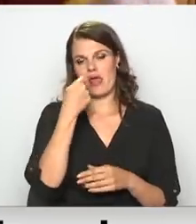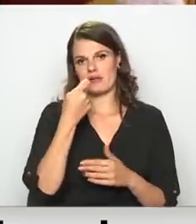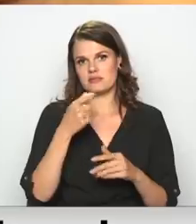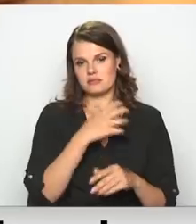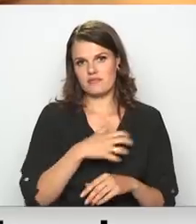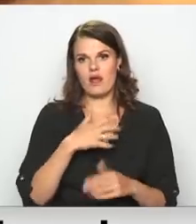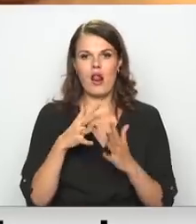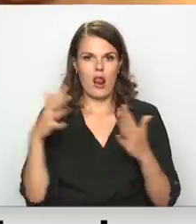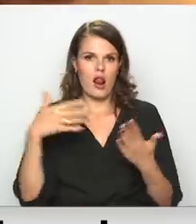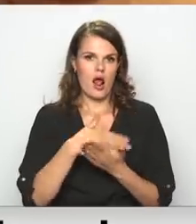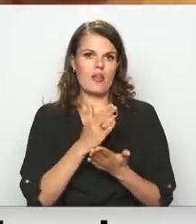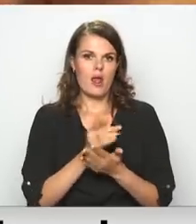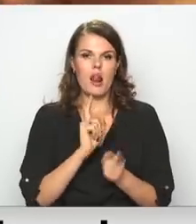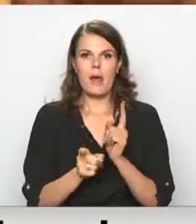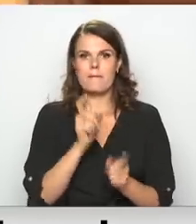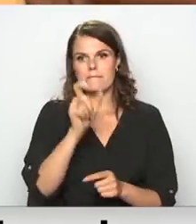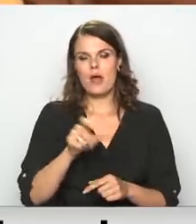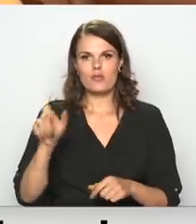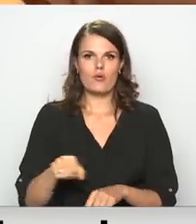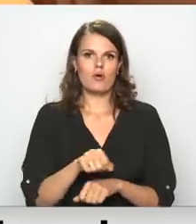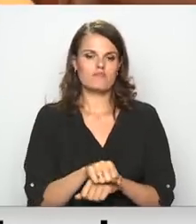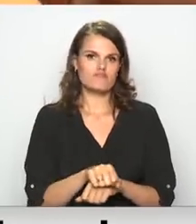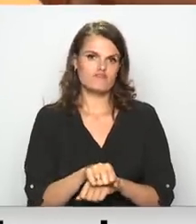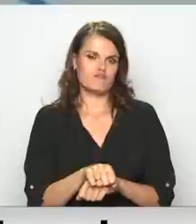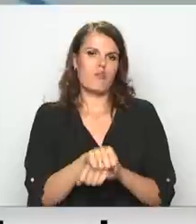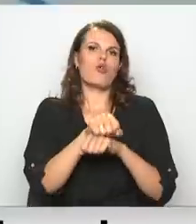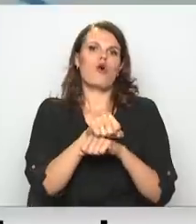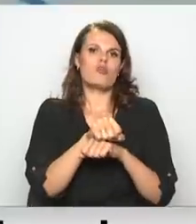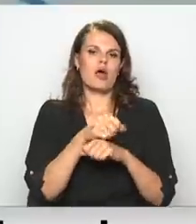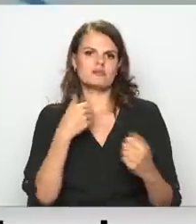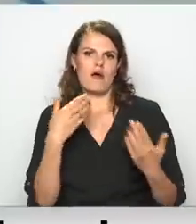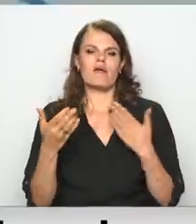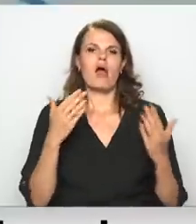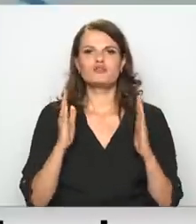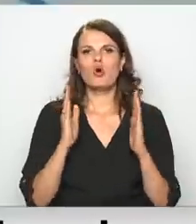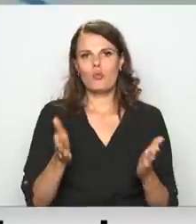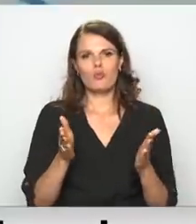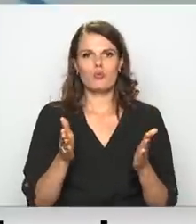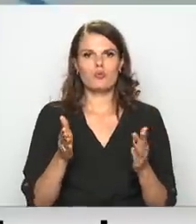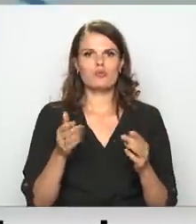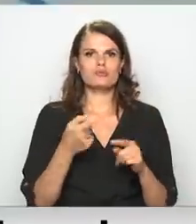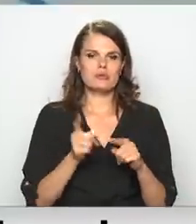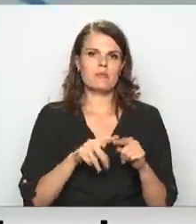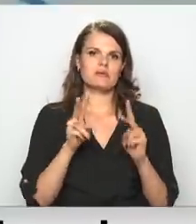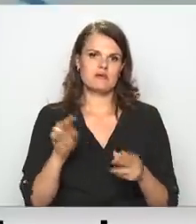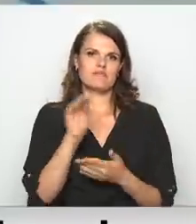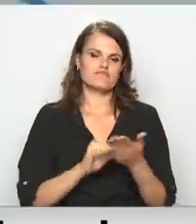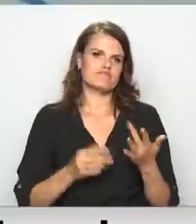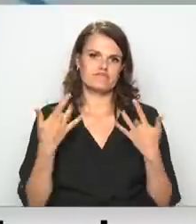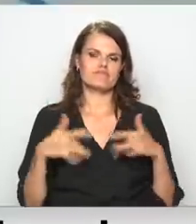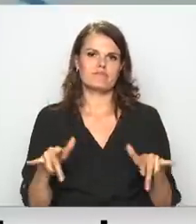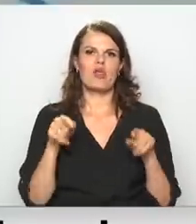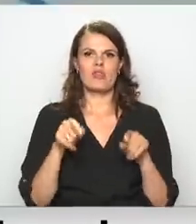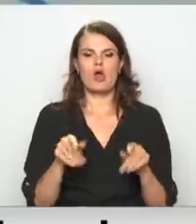daļas pedagogu šī protesta reakcija izpaudīsies reālā atlūgumā. Tā